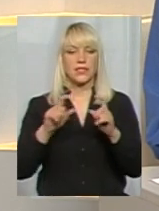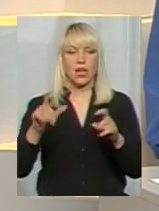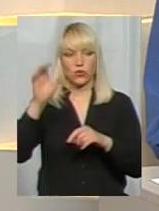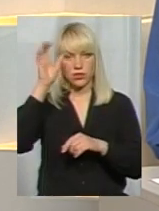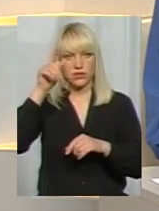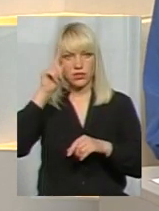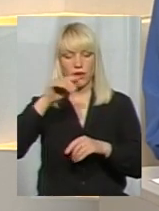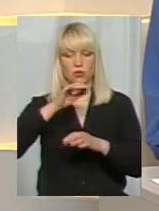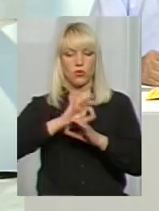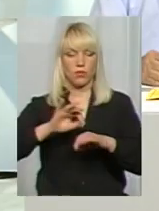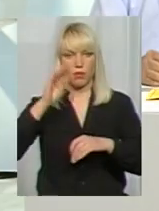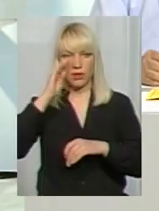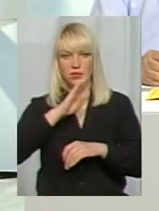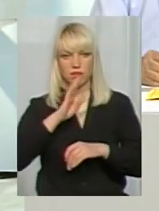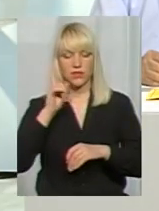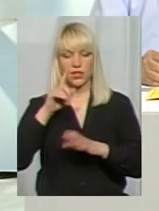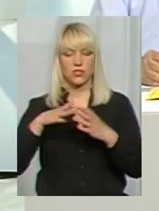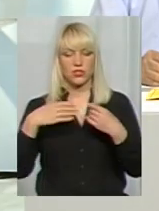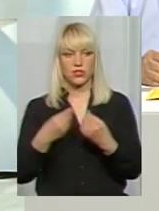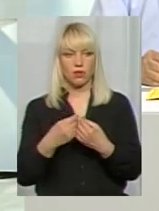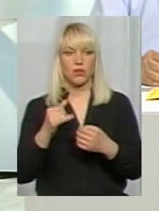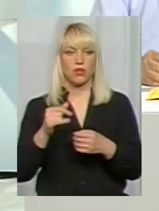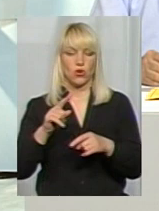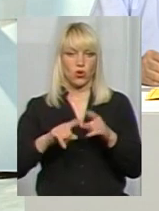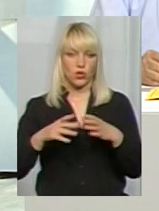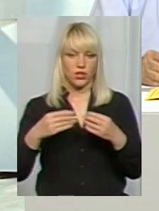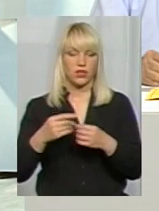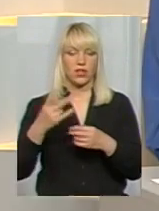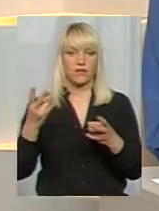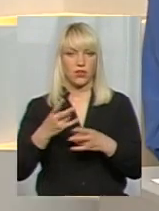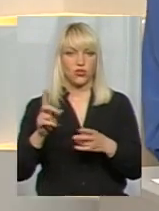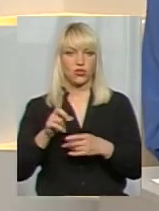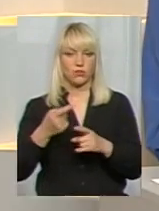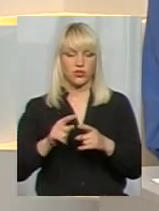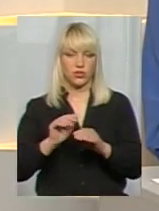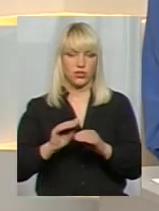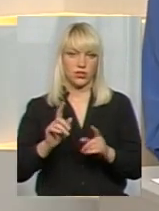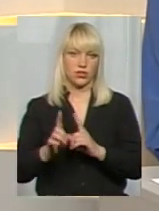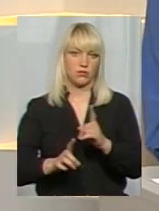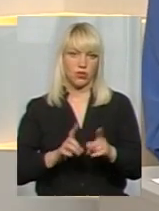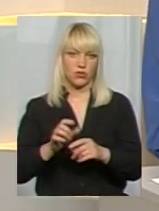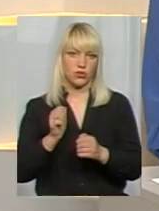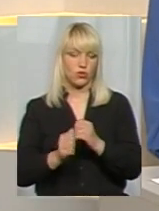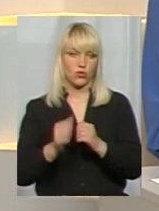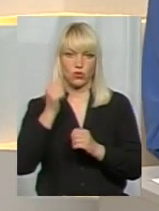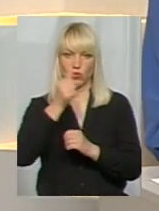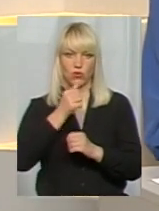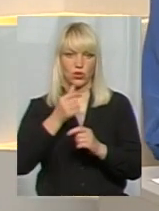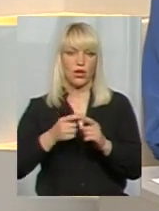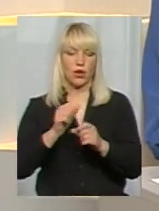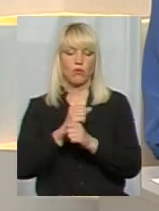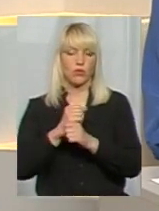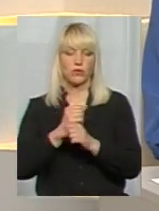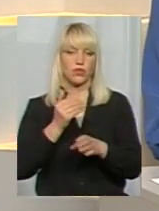знає дуже добрий батьків, знає сім'ї, знає родини і варто, щоб ці діти змінювалися і кожного року путівки